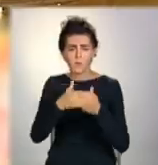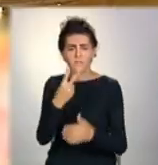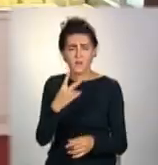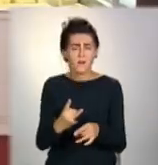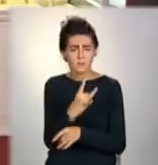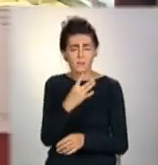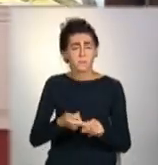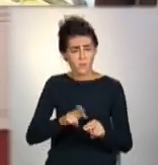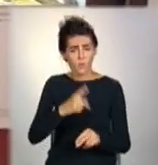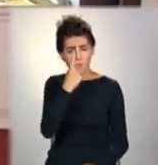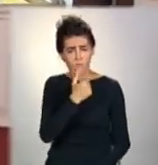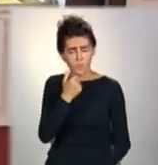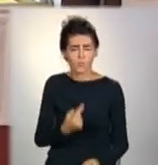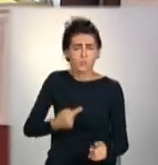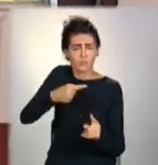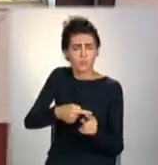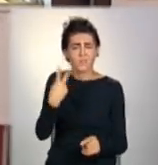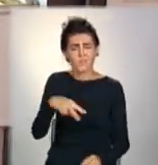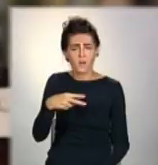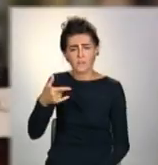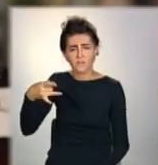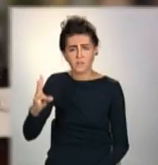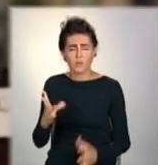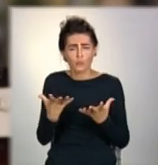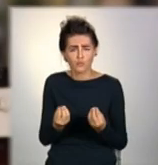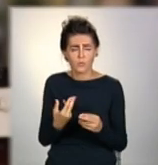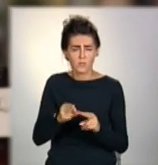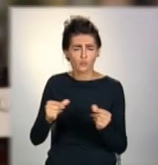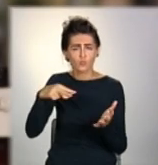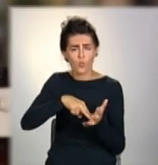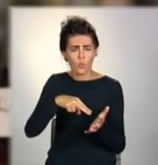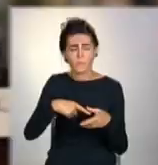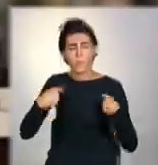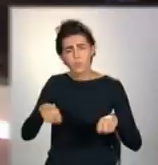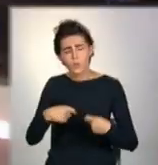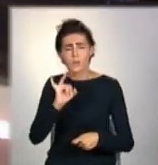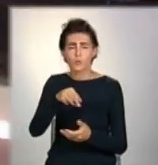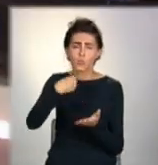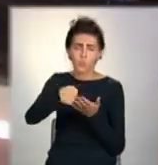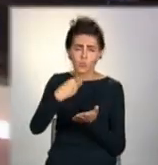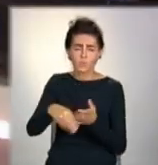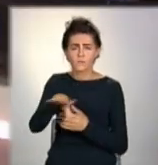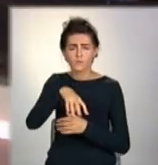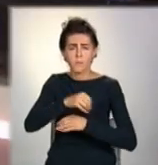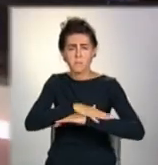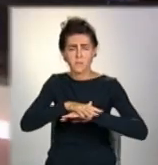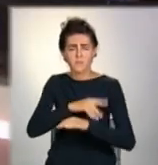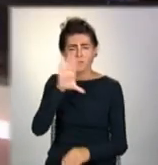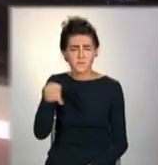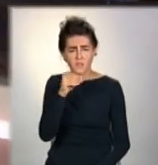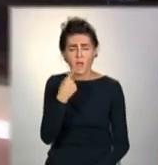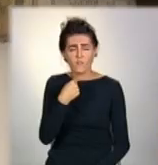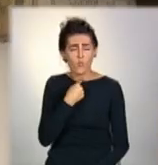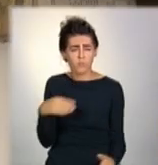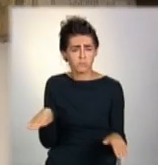Спочатку цього року плюс 20 гривень. І ще додає в ціні. Продавці, покупці на цьому базарі всі в один голос кажуть,